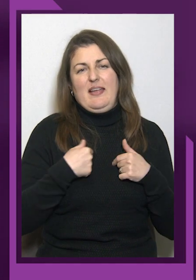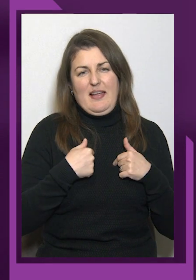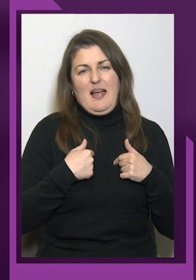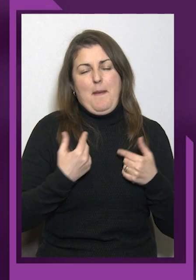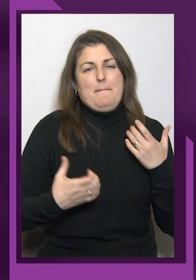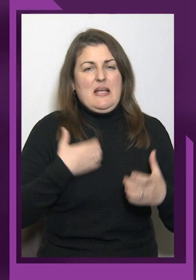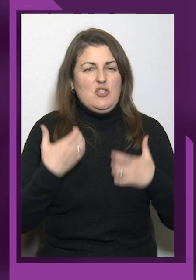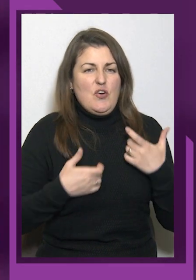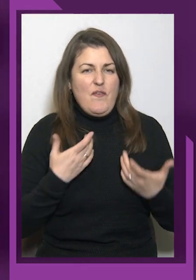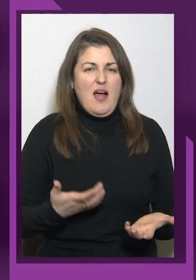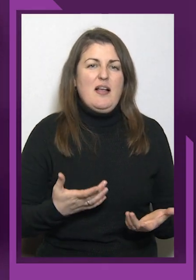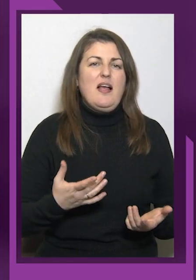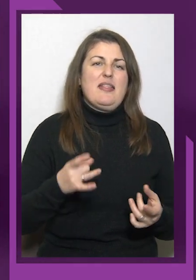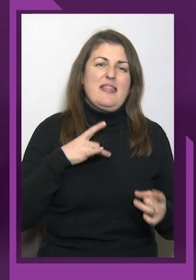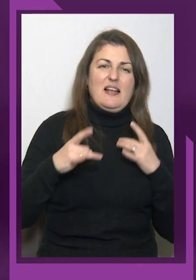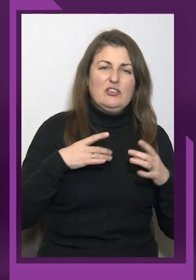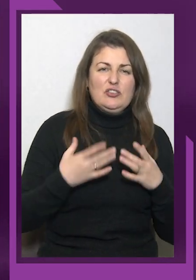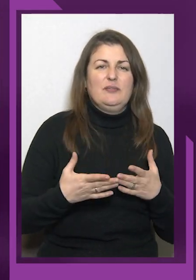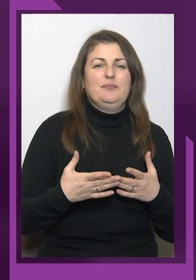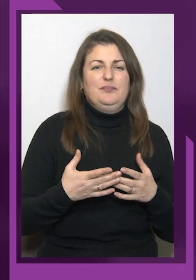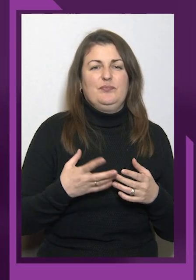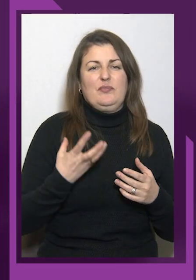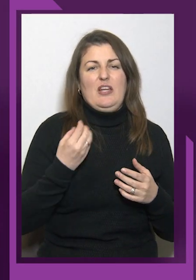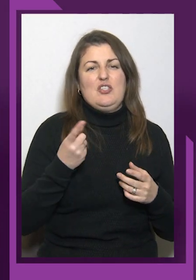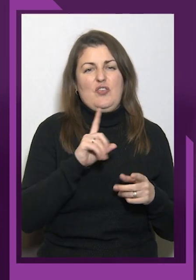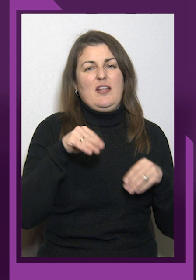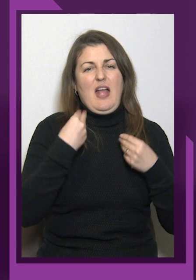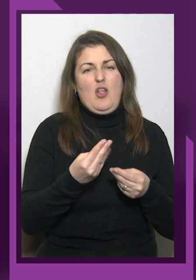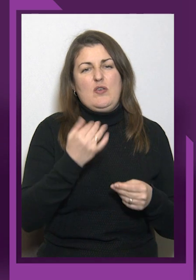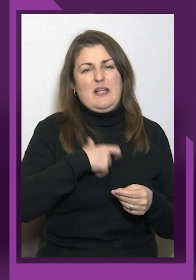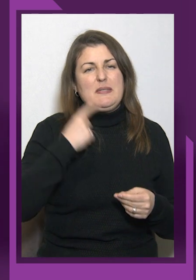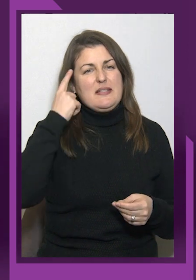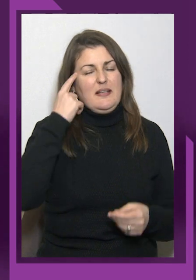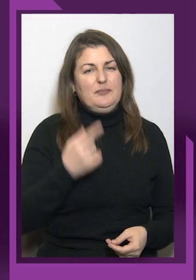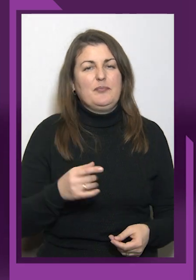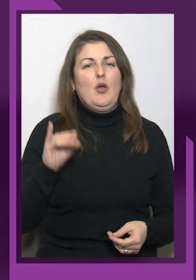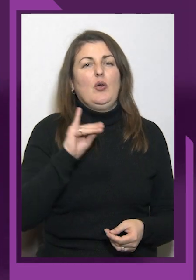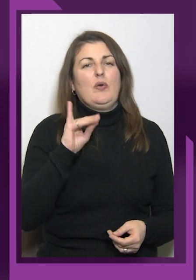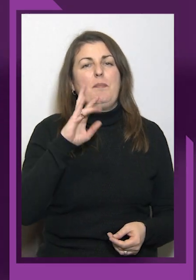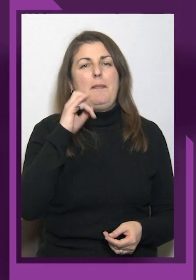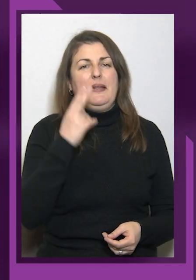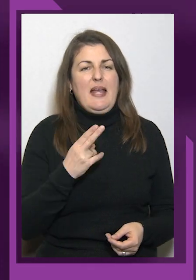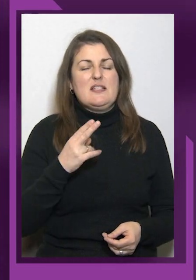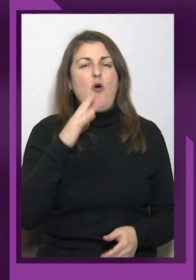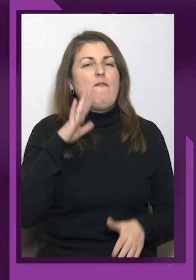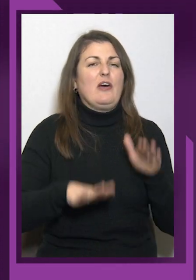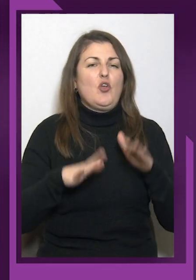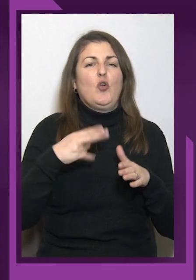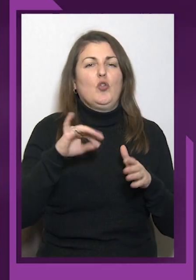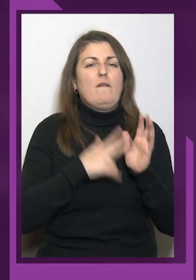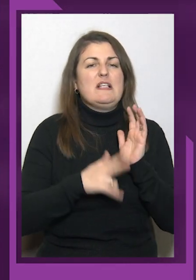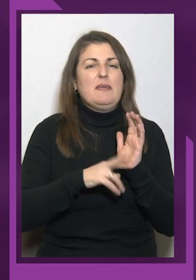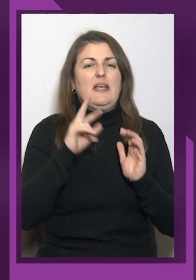трохи дало про себе знати. Юрій Бабинець у ваговій категорії до 80 кілограмів був дуже дисциплінований і